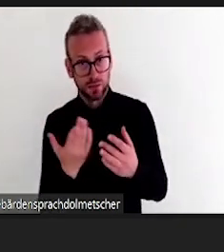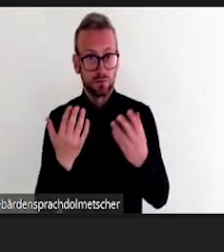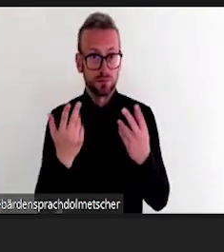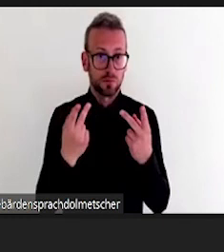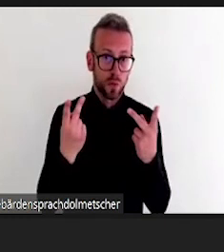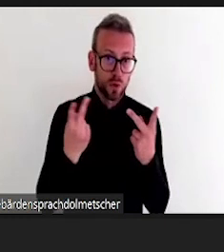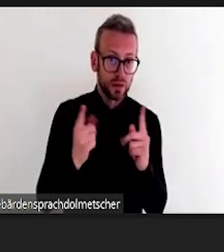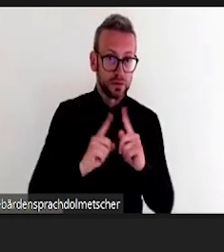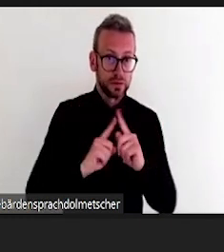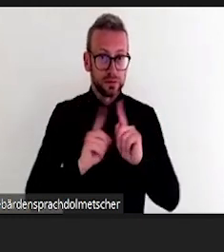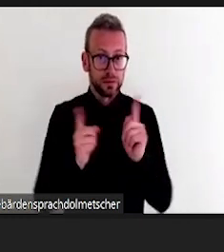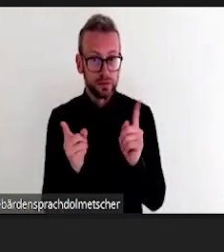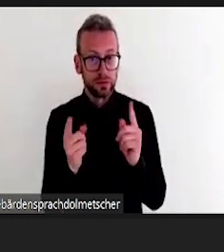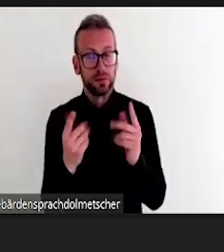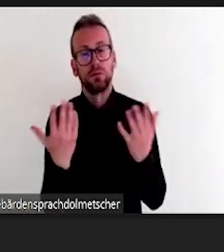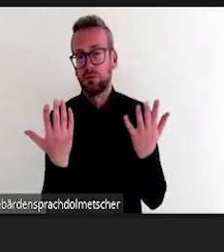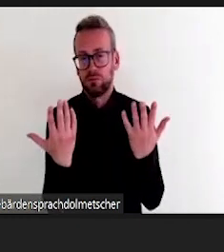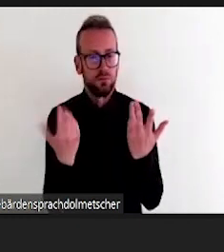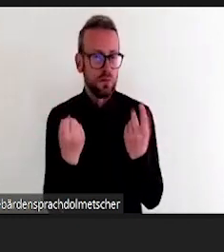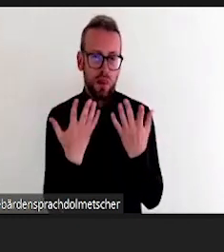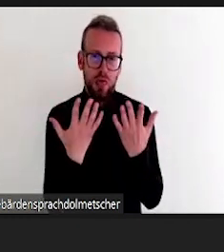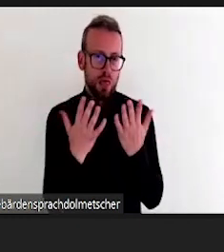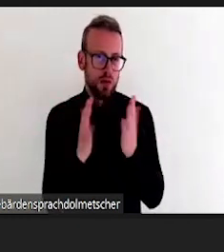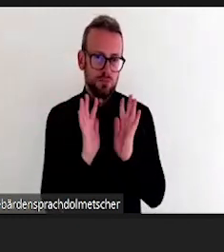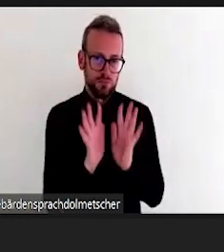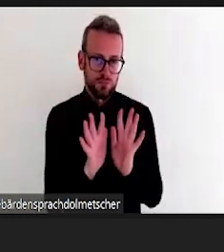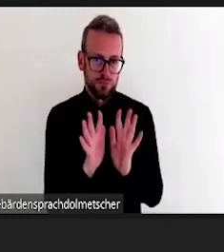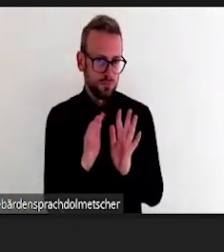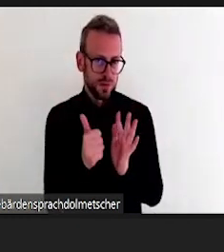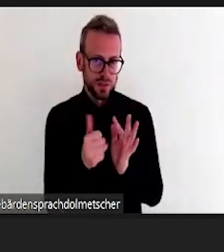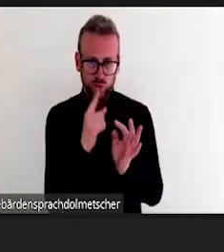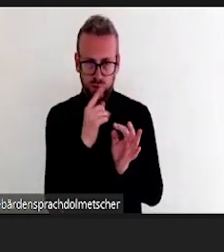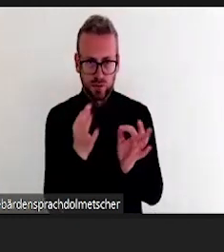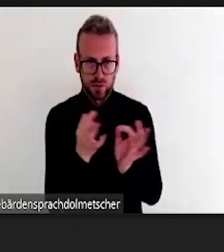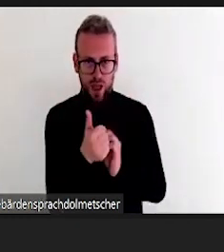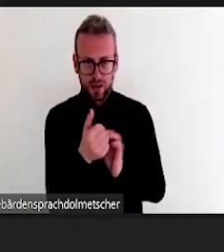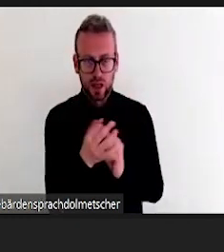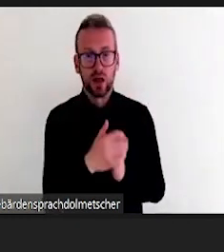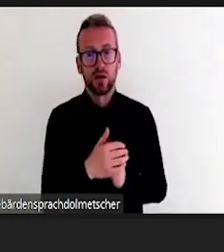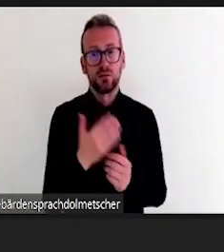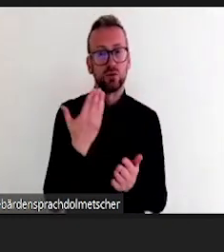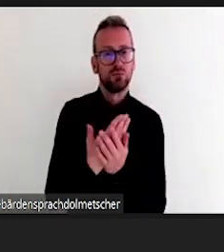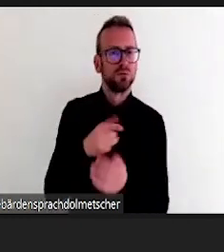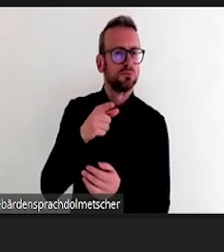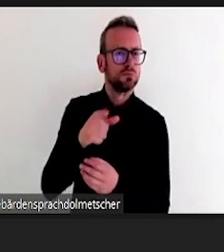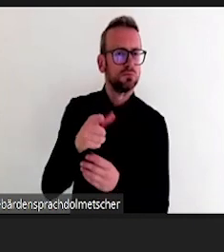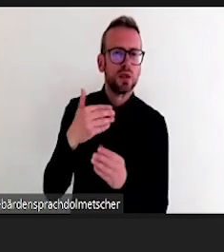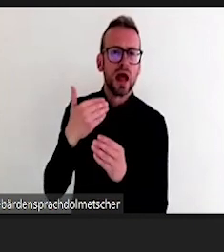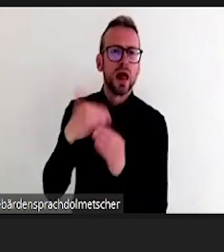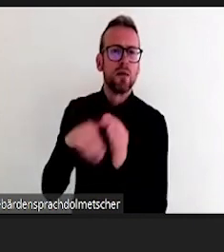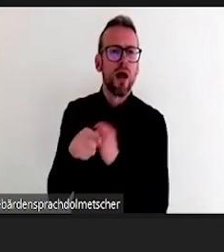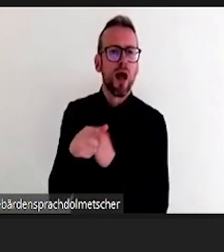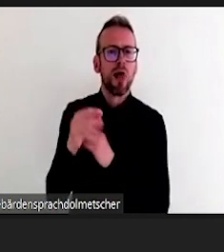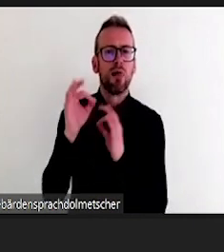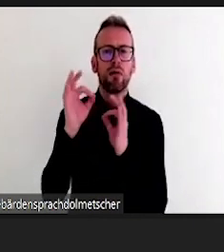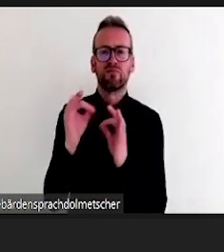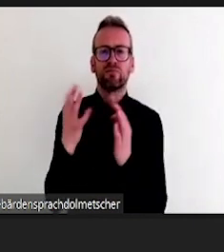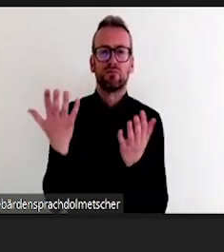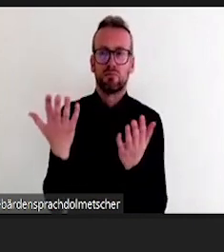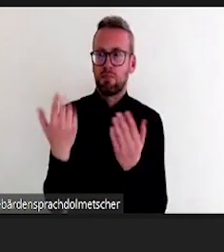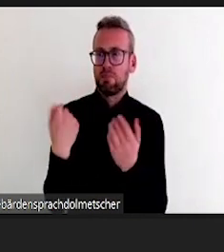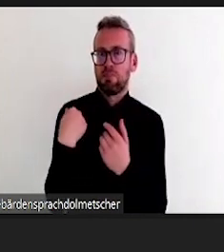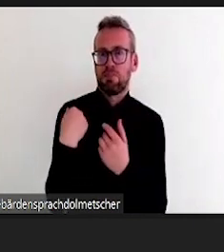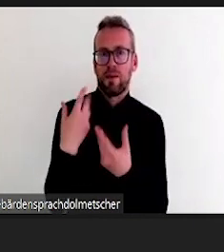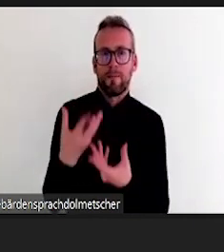Es ist vielleicht nicht im Sinne von verschiedene Kanäle superdiklusiv, aber es ist insofern diklusiv, dass